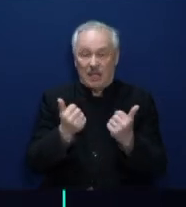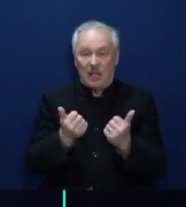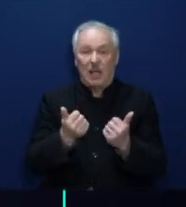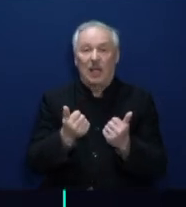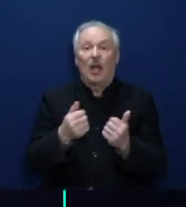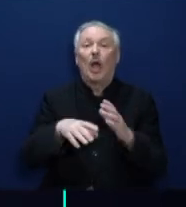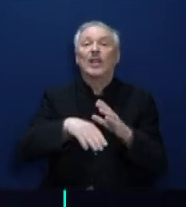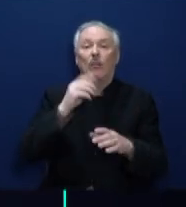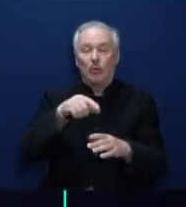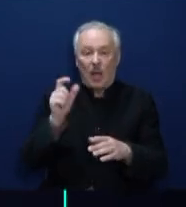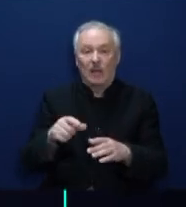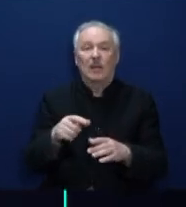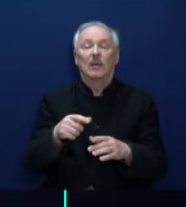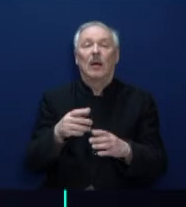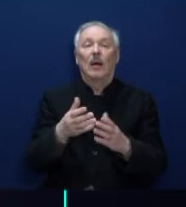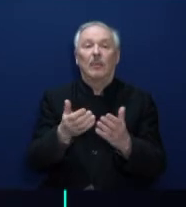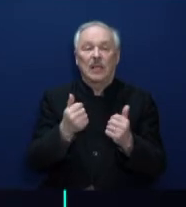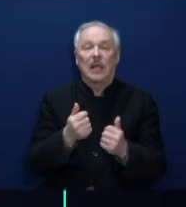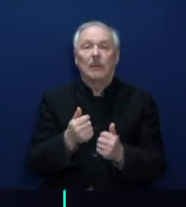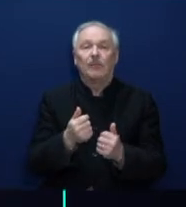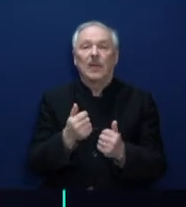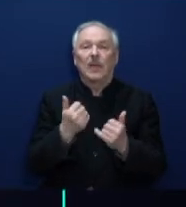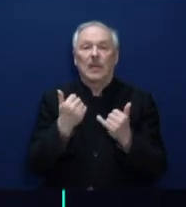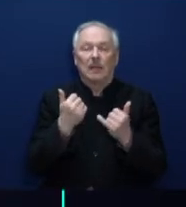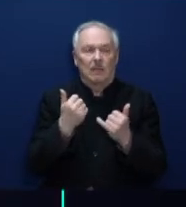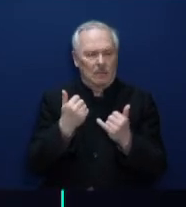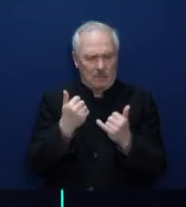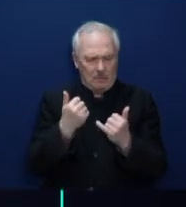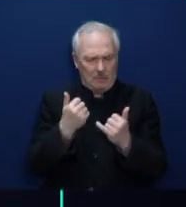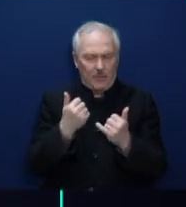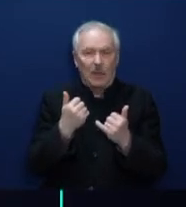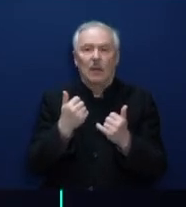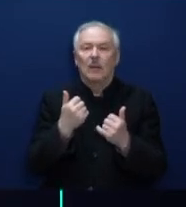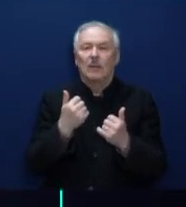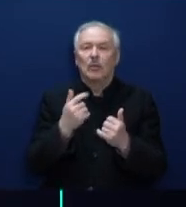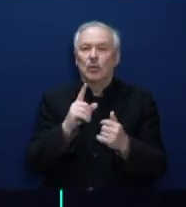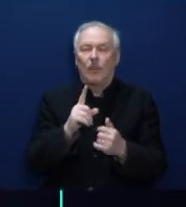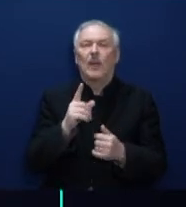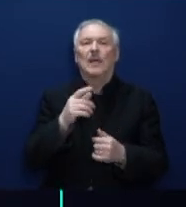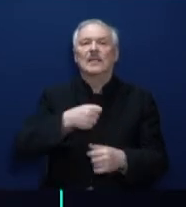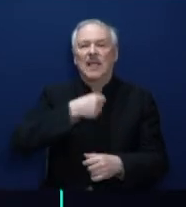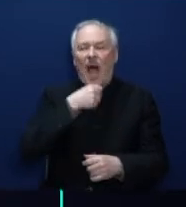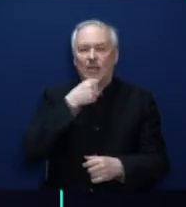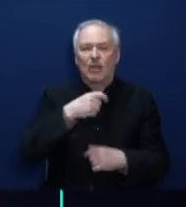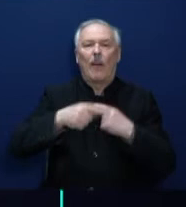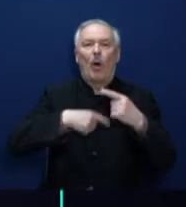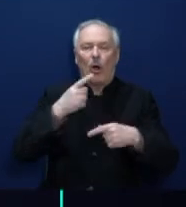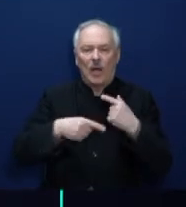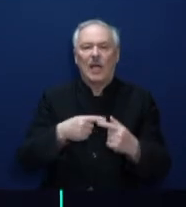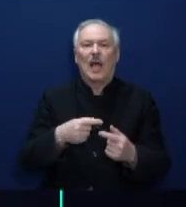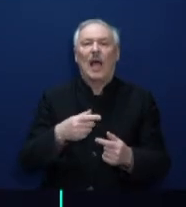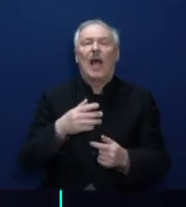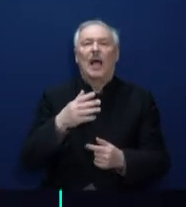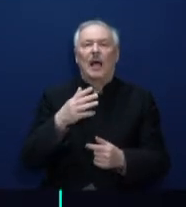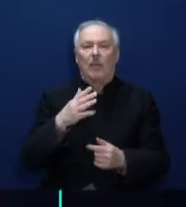Спасибо вам за это. Это старшее поколение в зоне нашего постоянного внимания. Вы знаете, что президент с 1